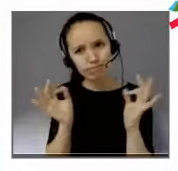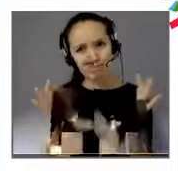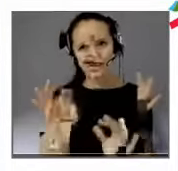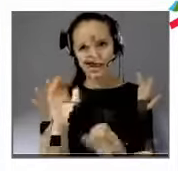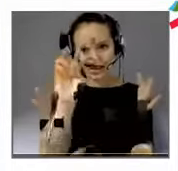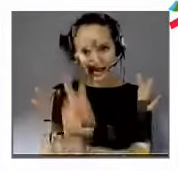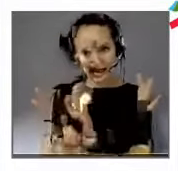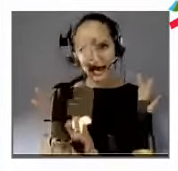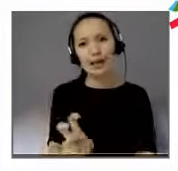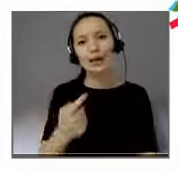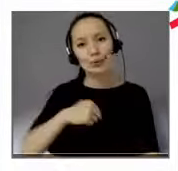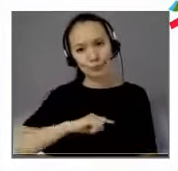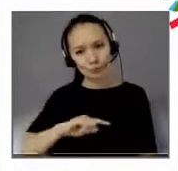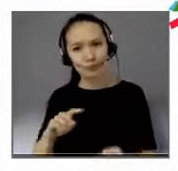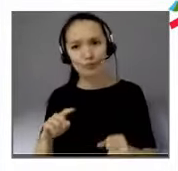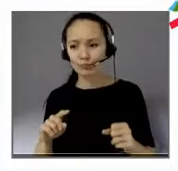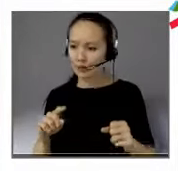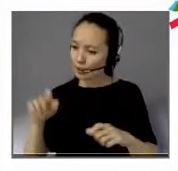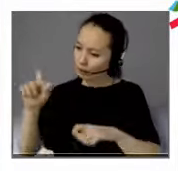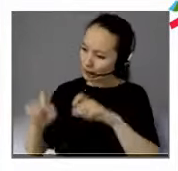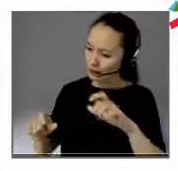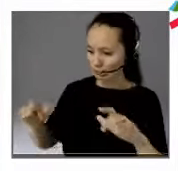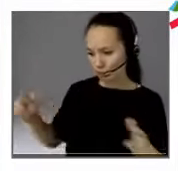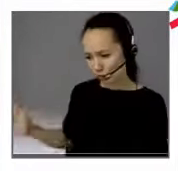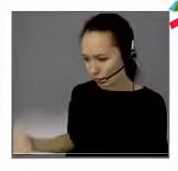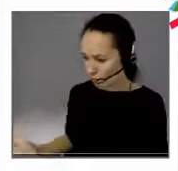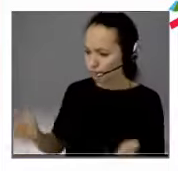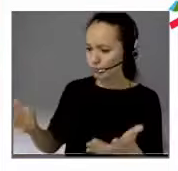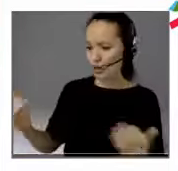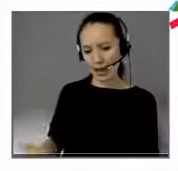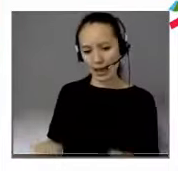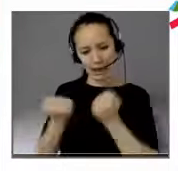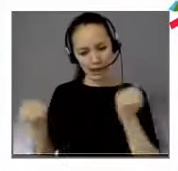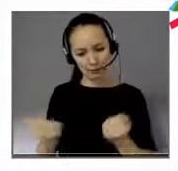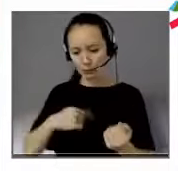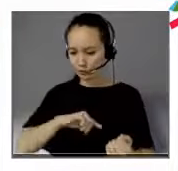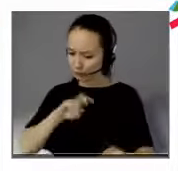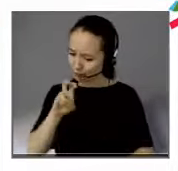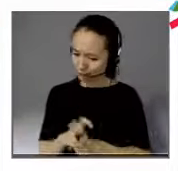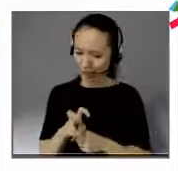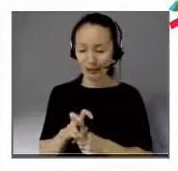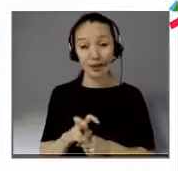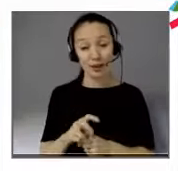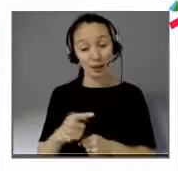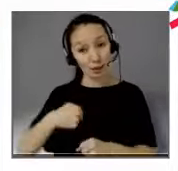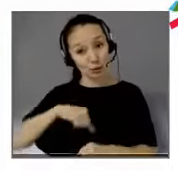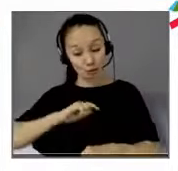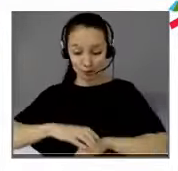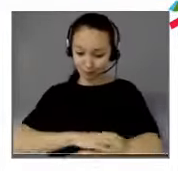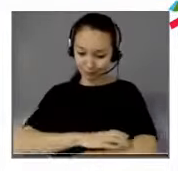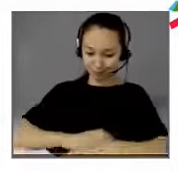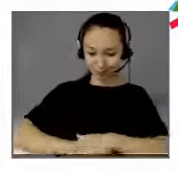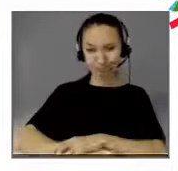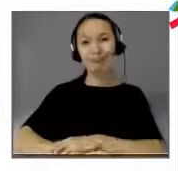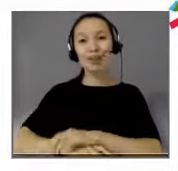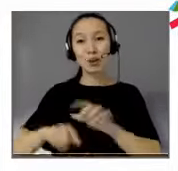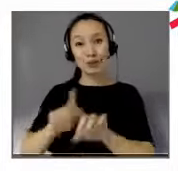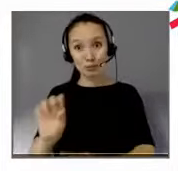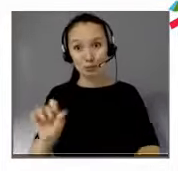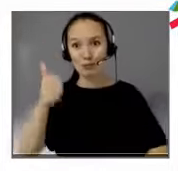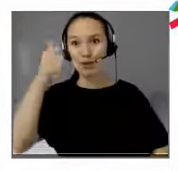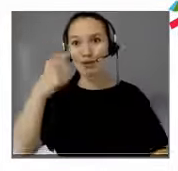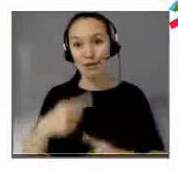handicap en entreprise et c'est ce qui s'est passé pendant quatre jours. C'est un pari et c'est aussi une première parce qu'on innove et là,